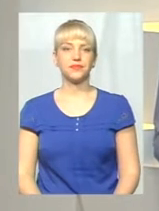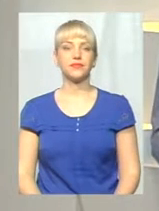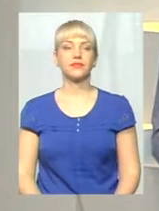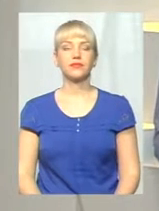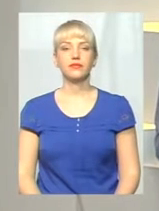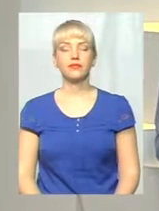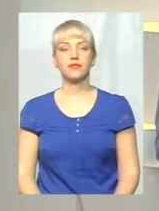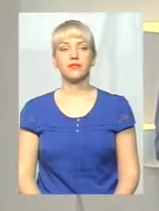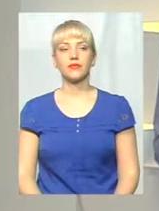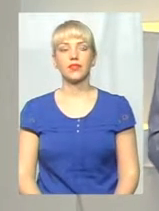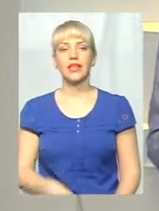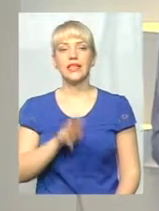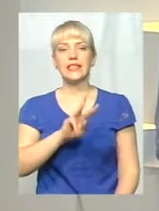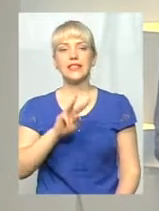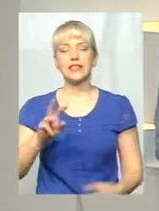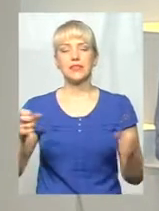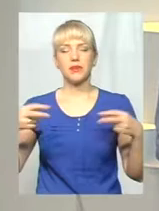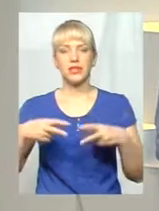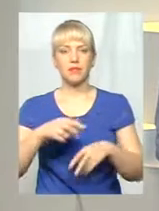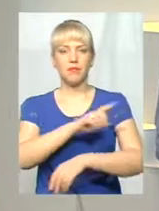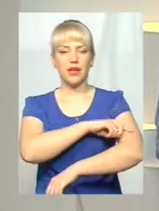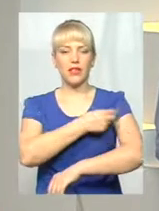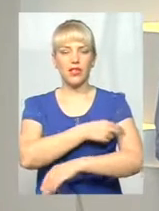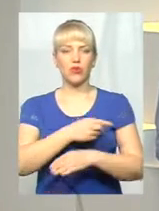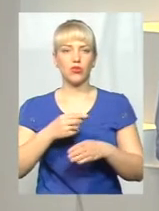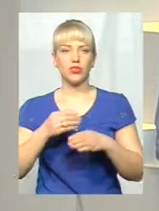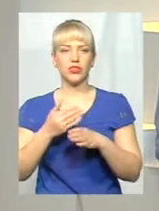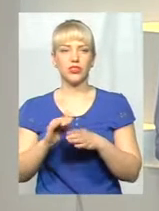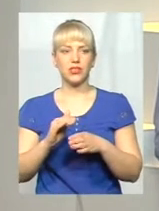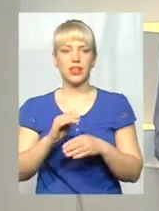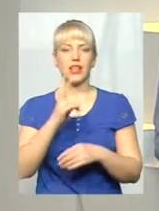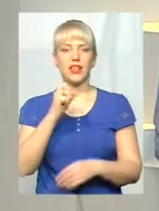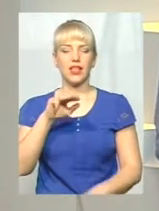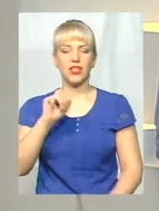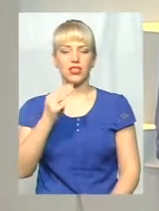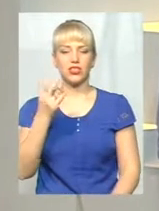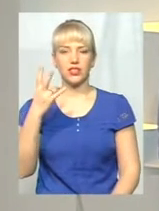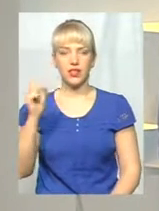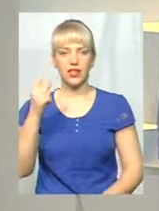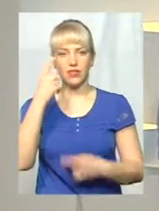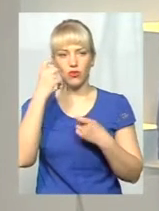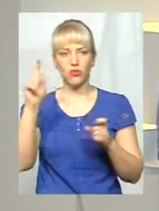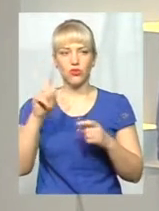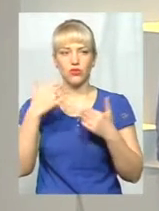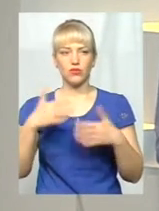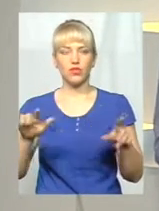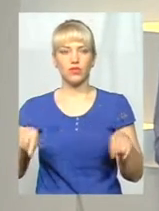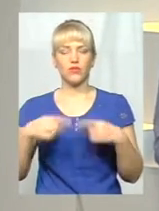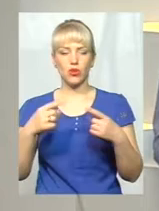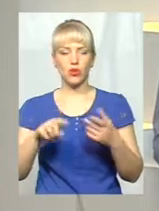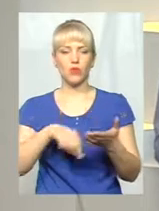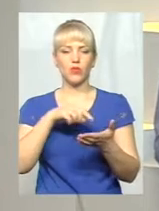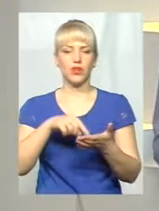А сайт спеціалізованої медико-санітарної частини «Нетішина» інформує про те, що уже створено комунальне